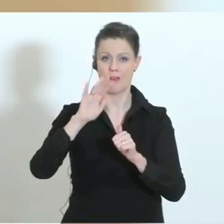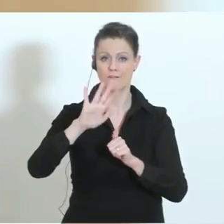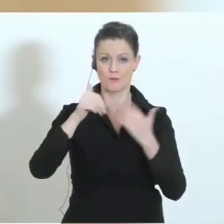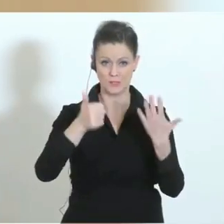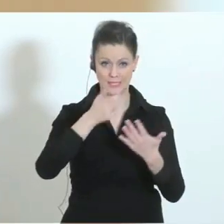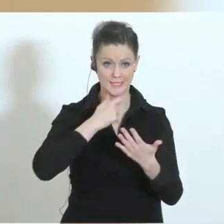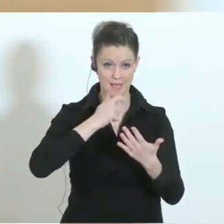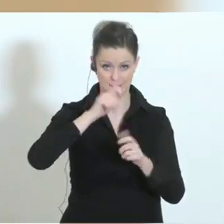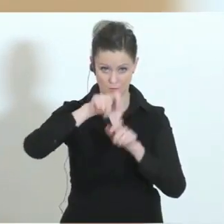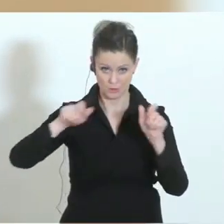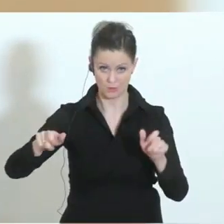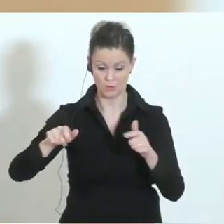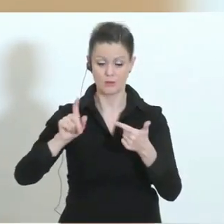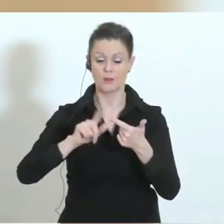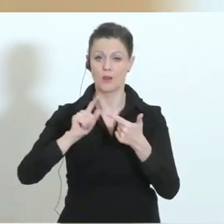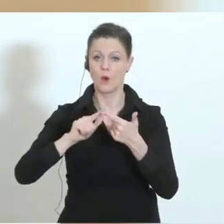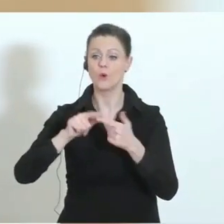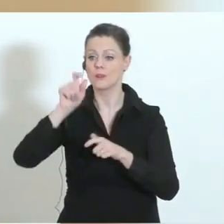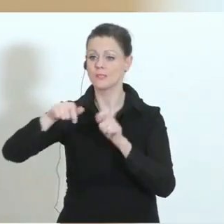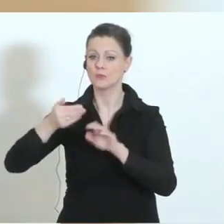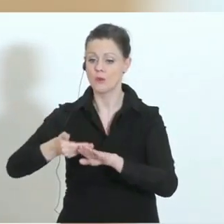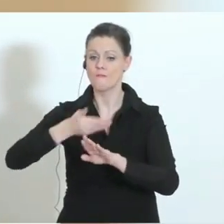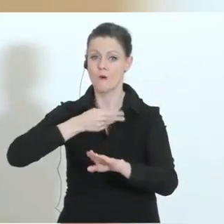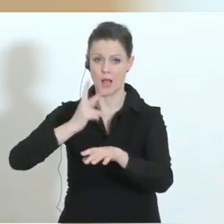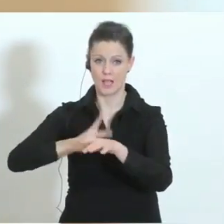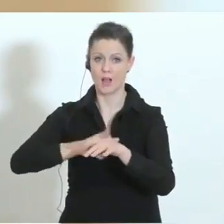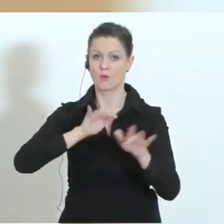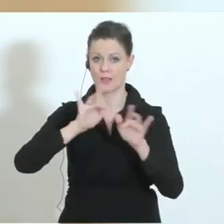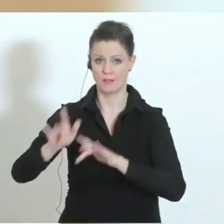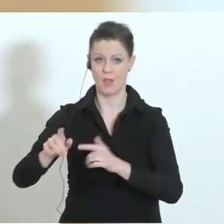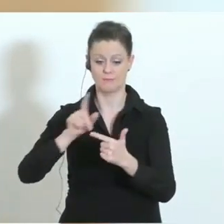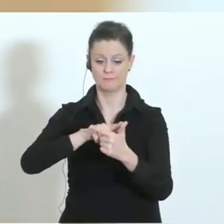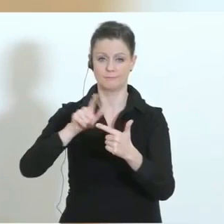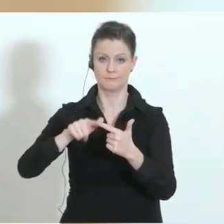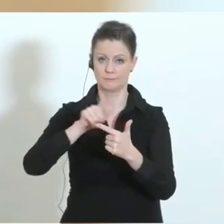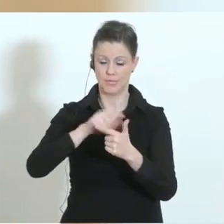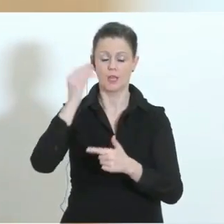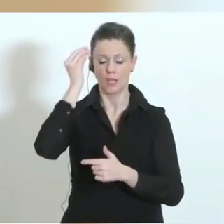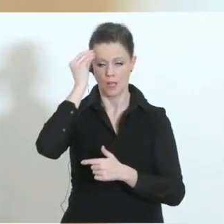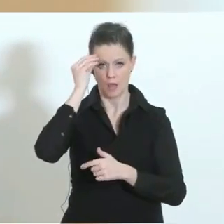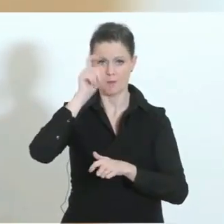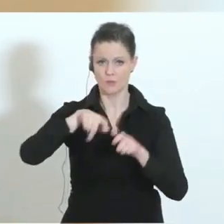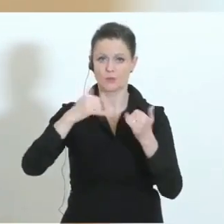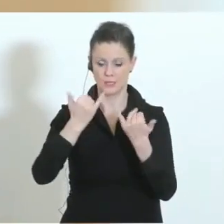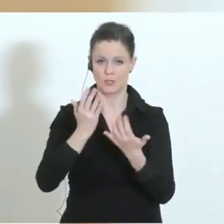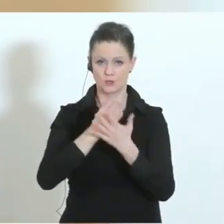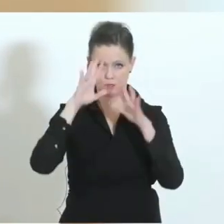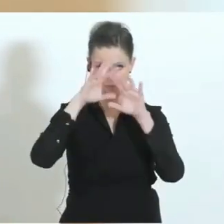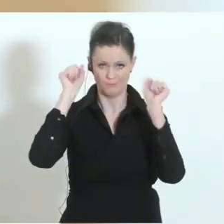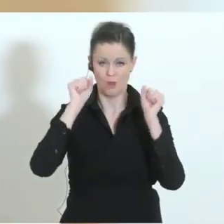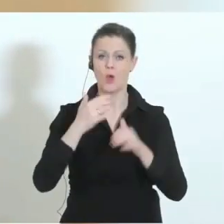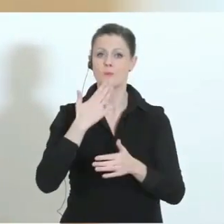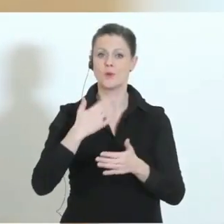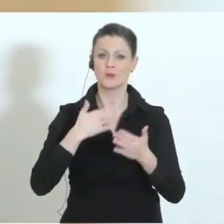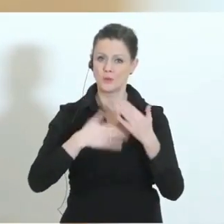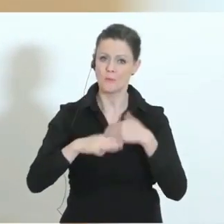einerseits und Menschen mit schweren Vorerkrankungen andererseits. Das scheint angekommen zu sein und das wollen wir auch noch verstärken